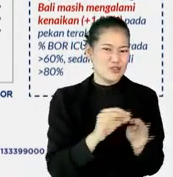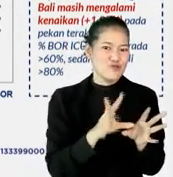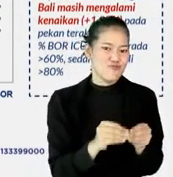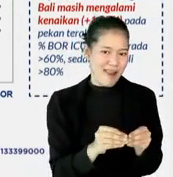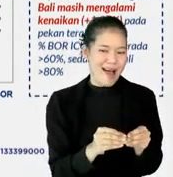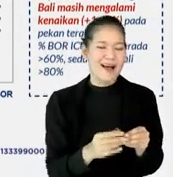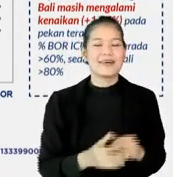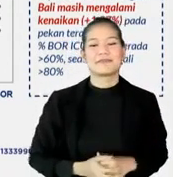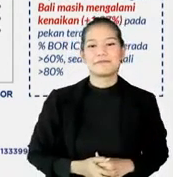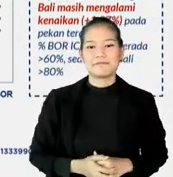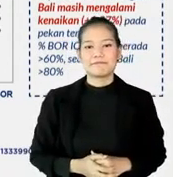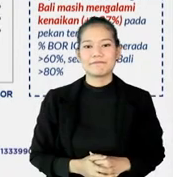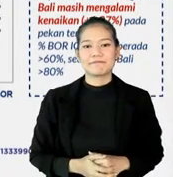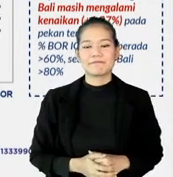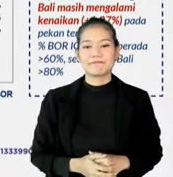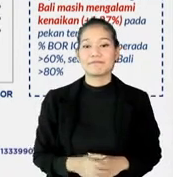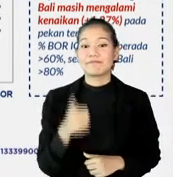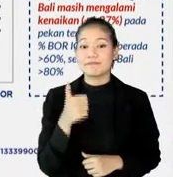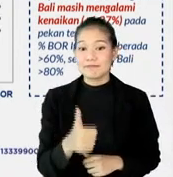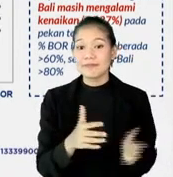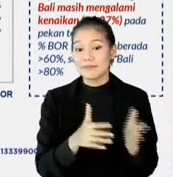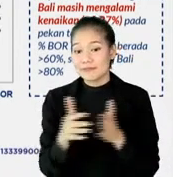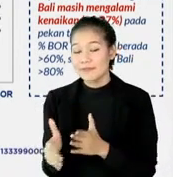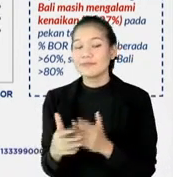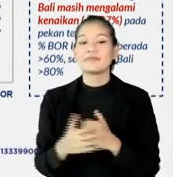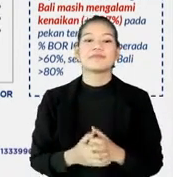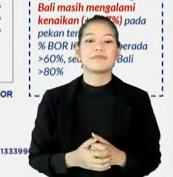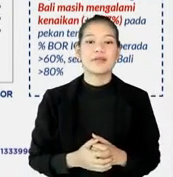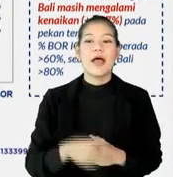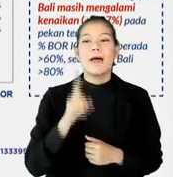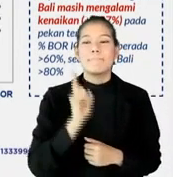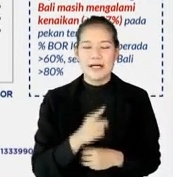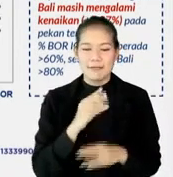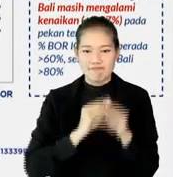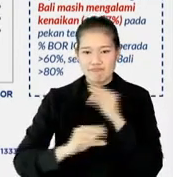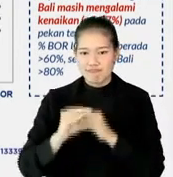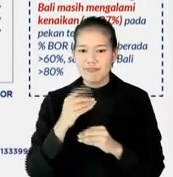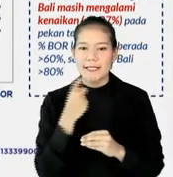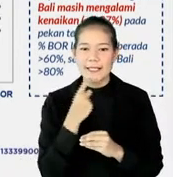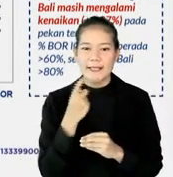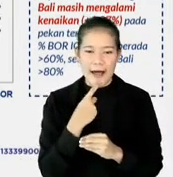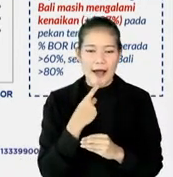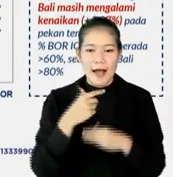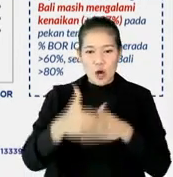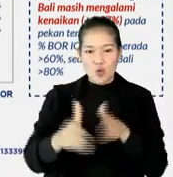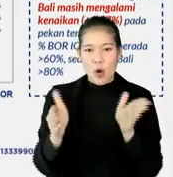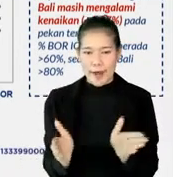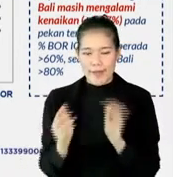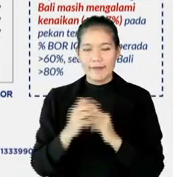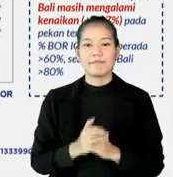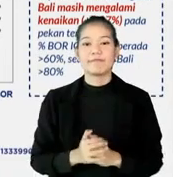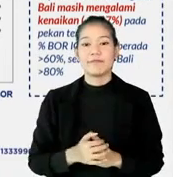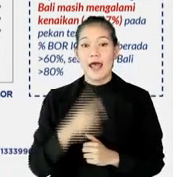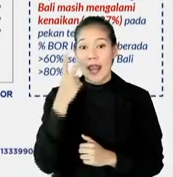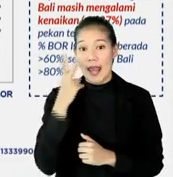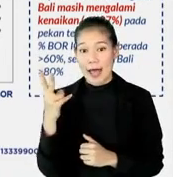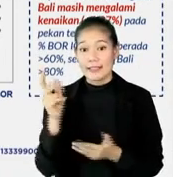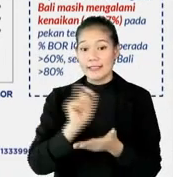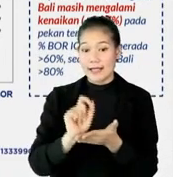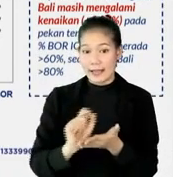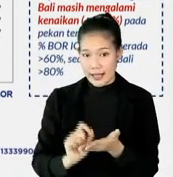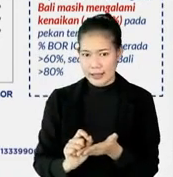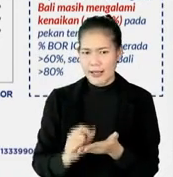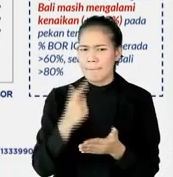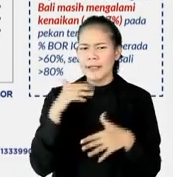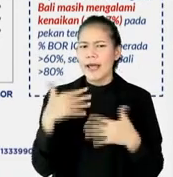di ruang isolasi. Oke, kita lanjut Dr. Lola, masih membahas bor juga. Jadi kalau mau melihat catatan